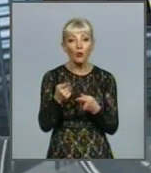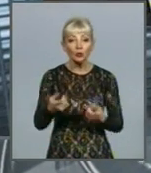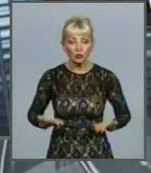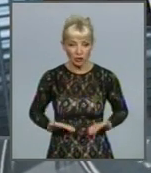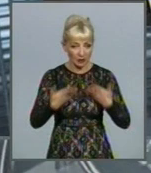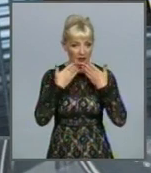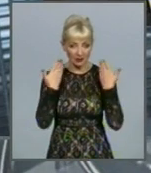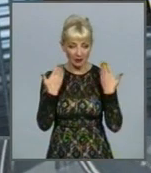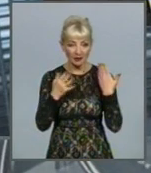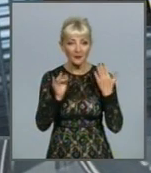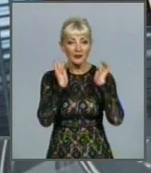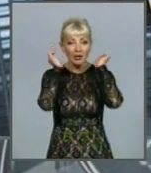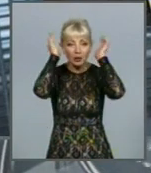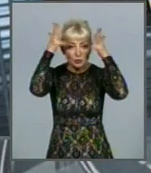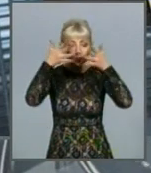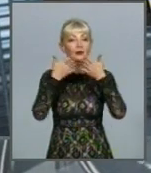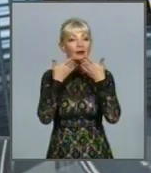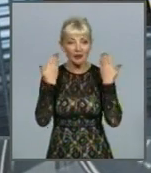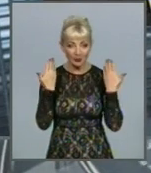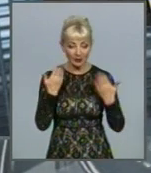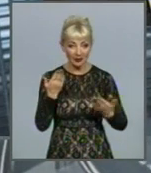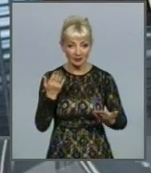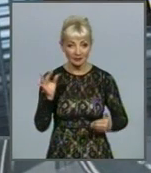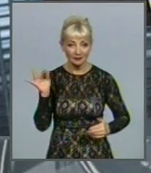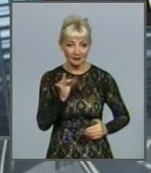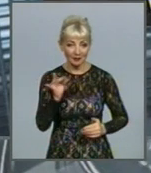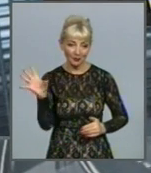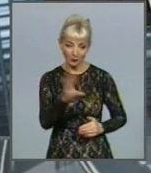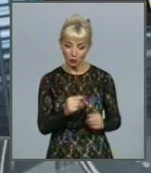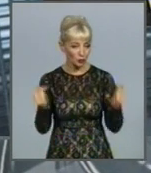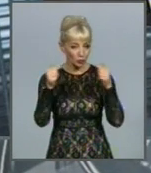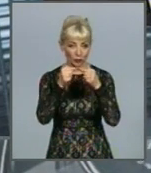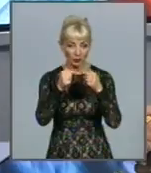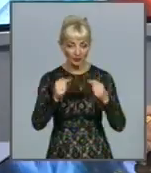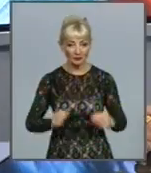нет, інсульта не було. Все четко.